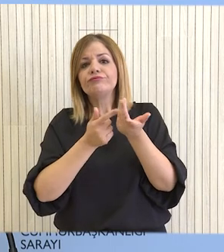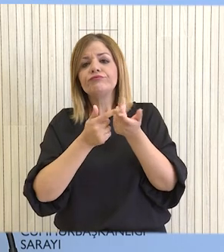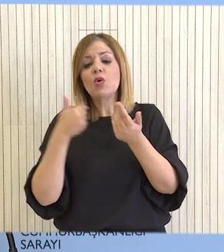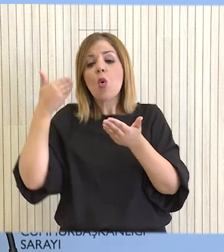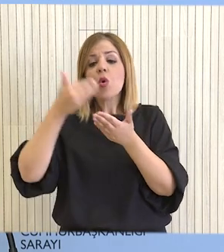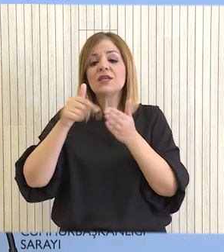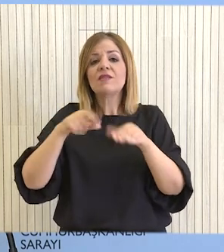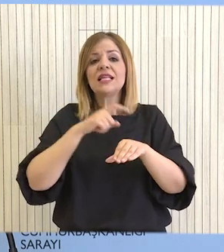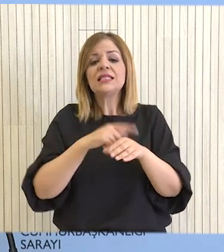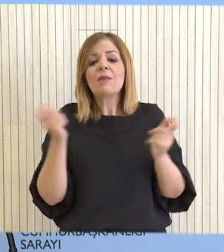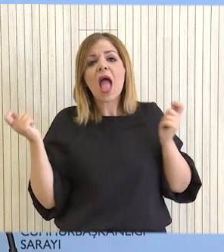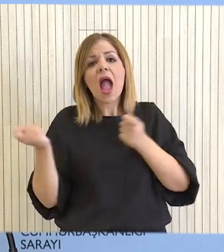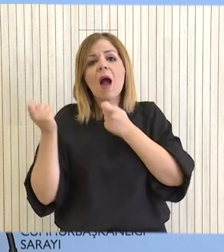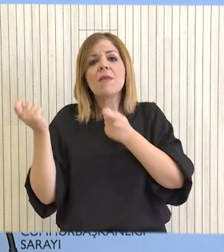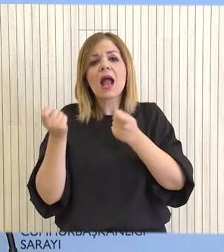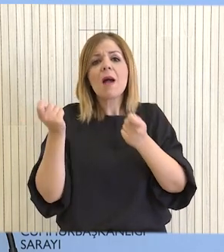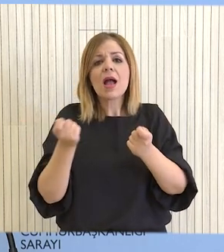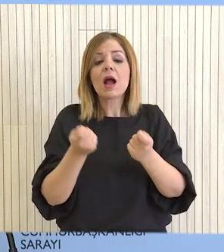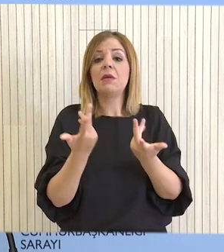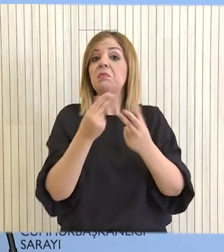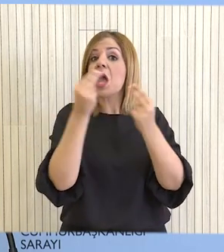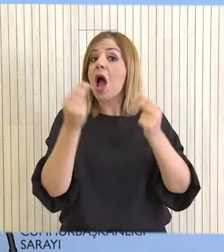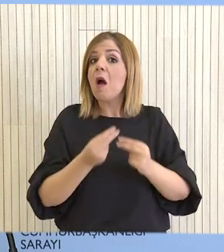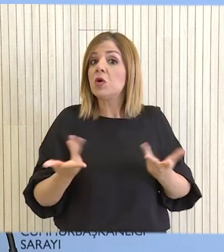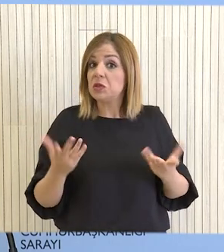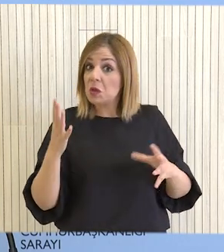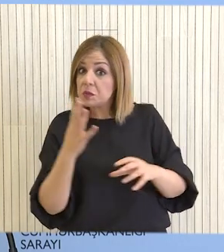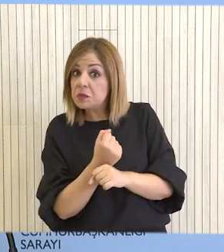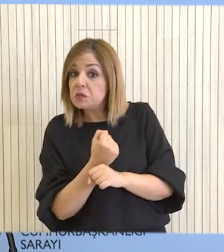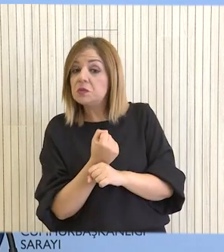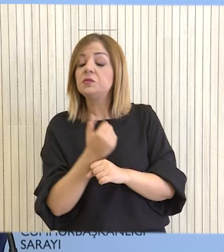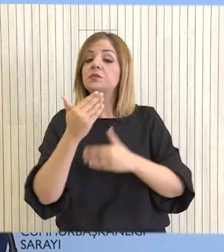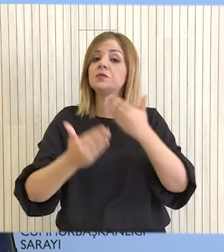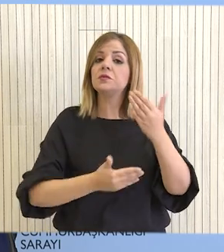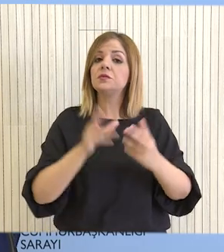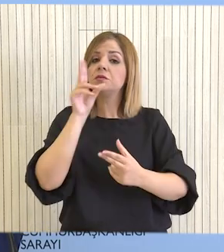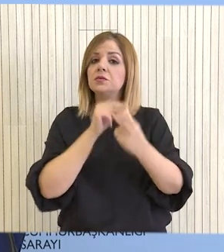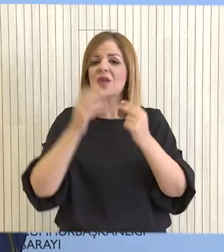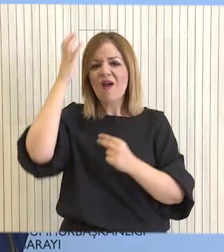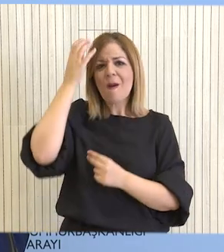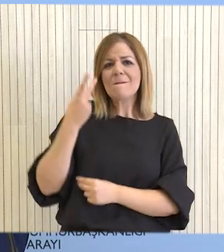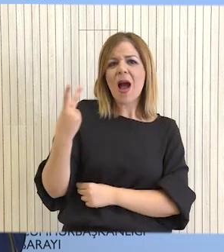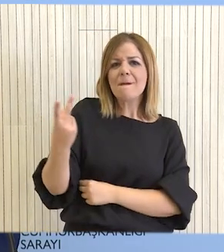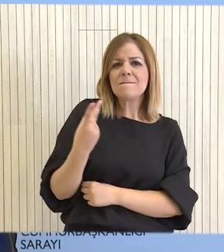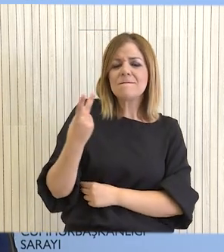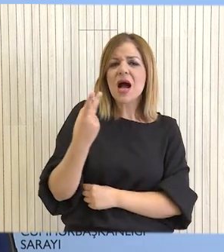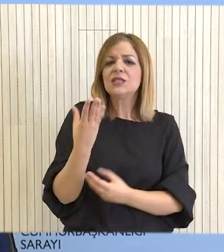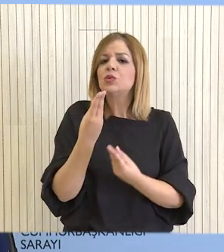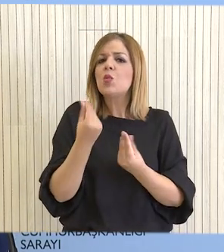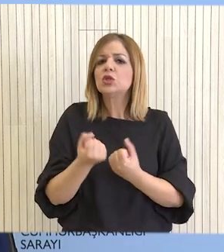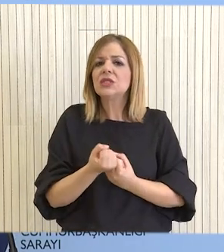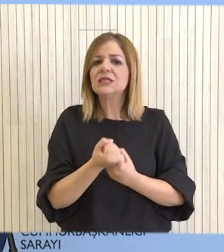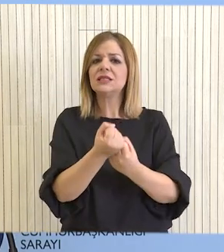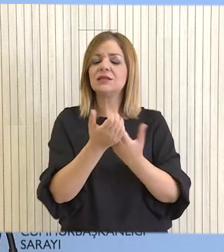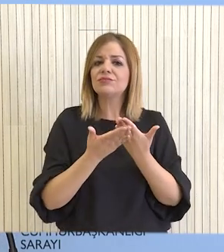σχεδιασμούς υλοποίησης της πρωτοβουλίας, τα αποτελέσματα των σχετικών επαφών, αλλά και θα συζητήσει με τον Πάπα Φραγκίσκο τρόπους στήριξης